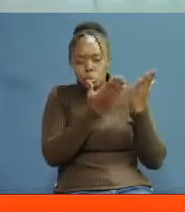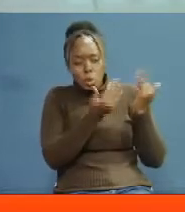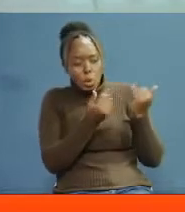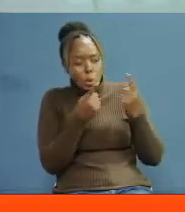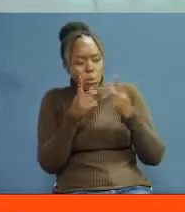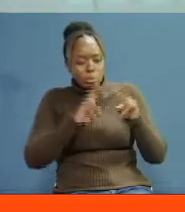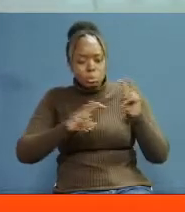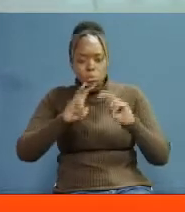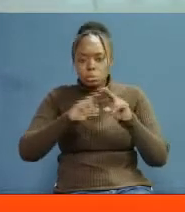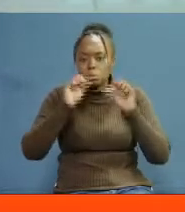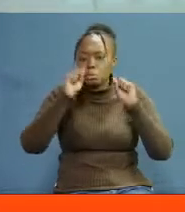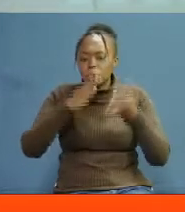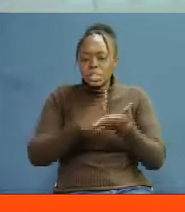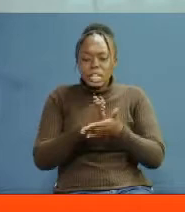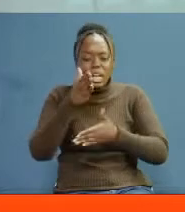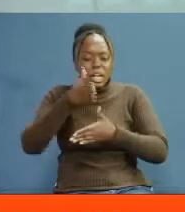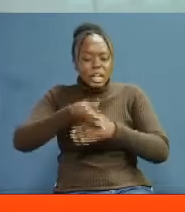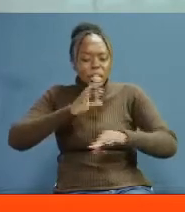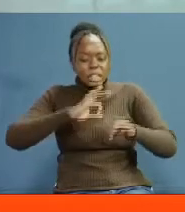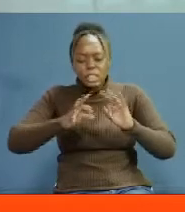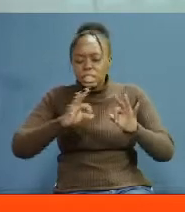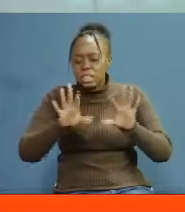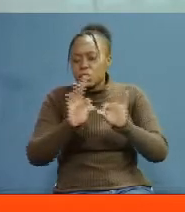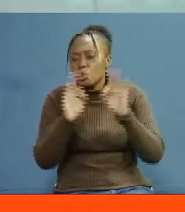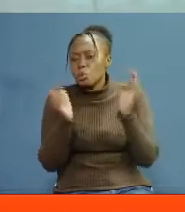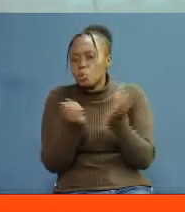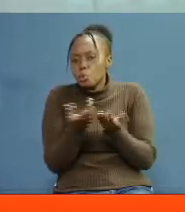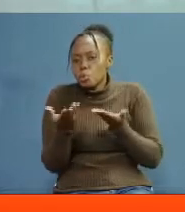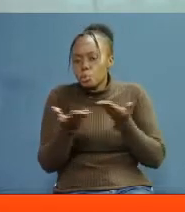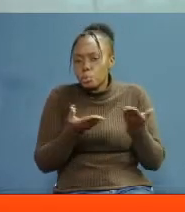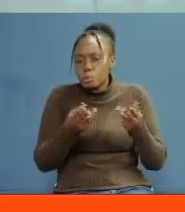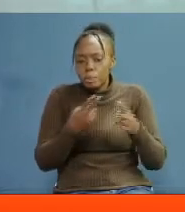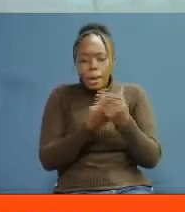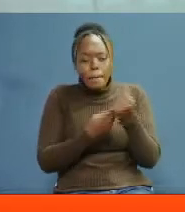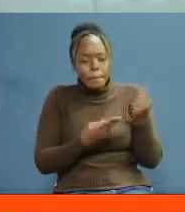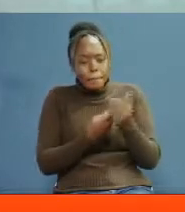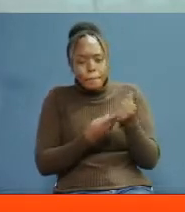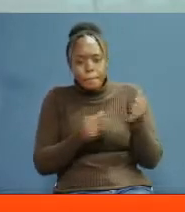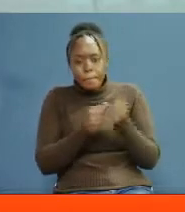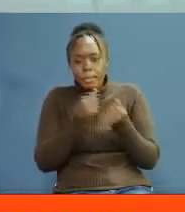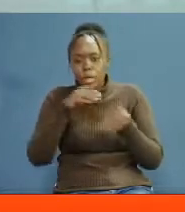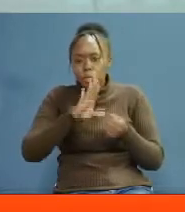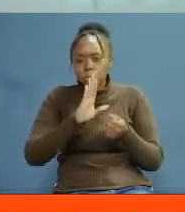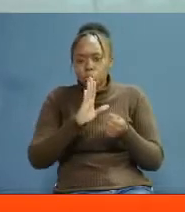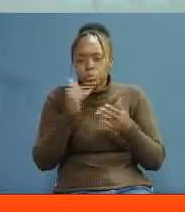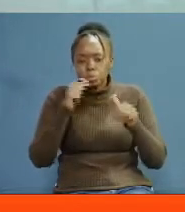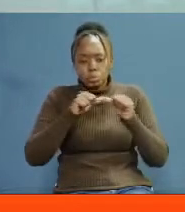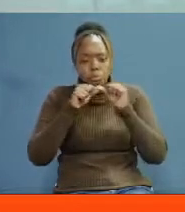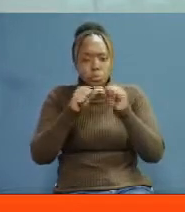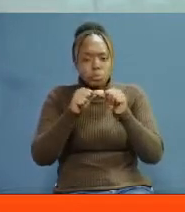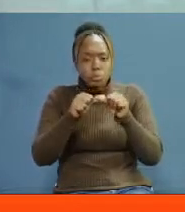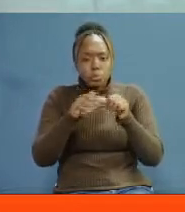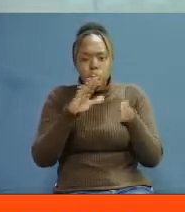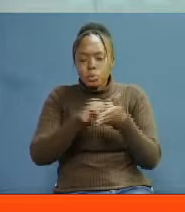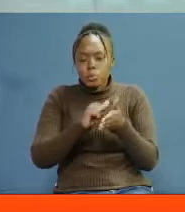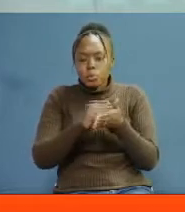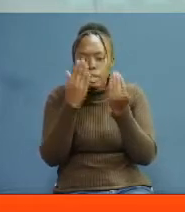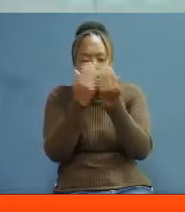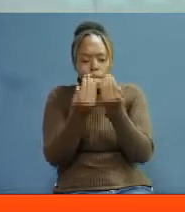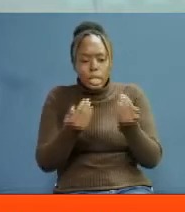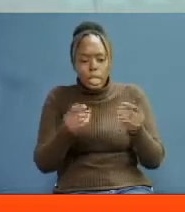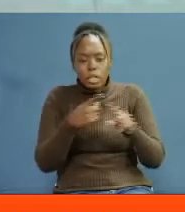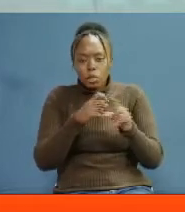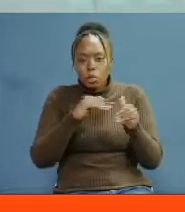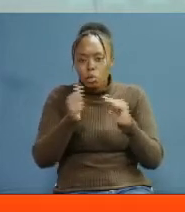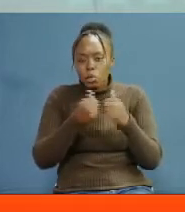kupatikana na haki taweza kufanyika kwa familia ya umwenda zake Na tukisonga mbele imethibitishwa kuwa watoto wa hadi